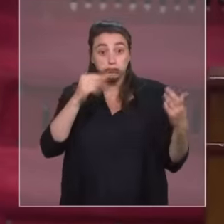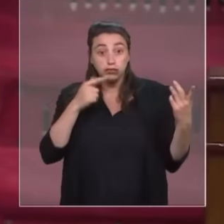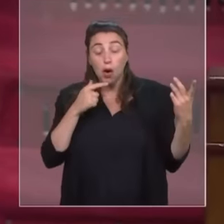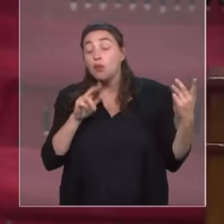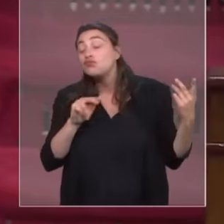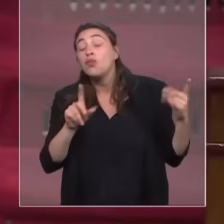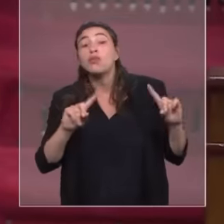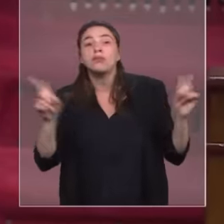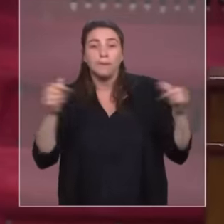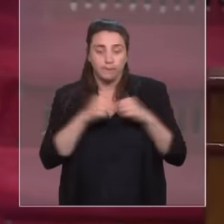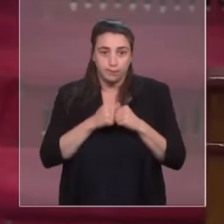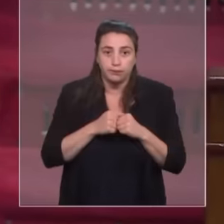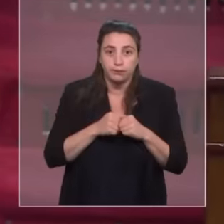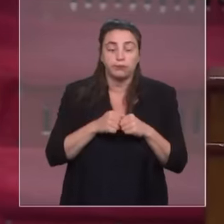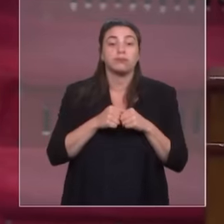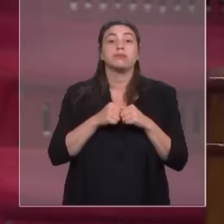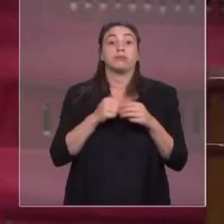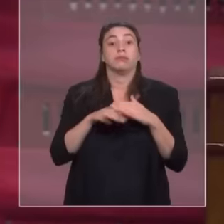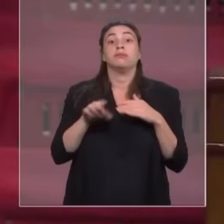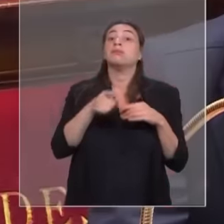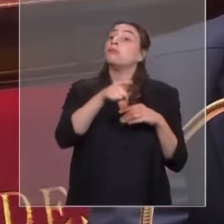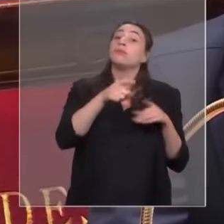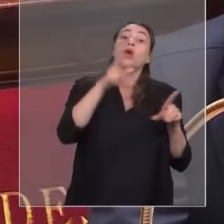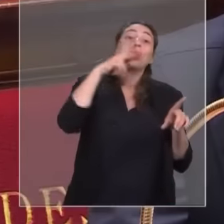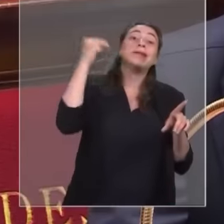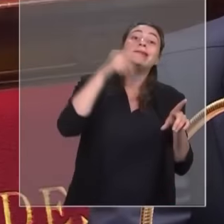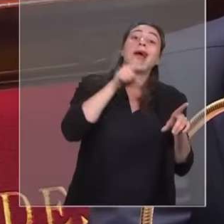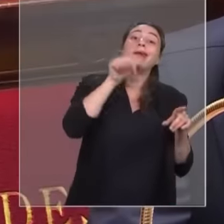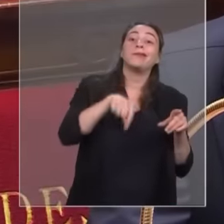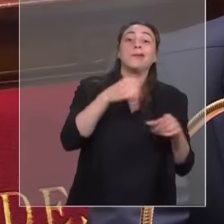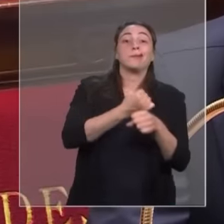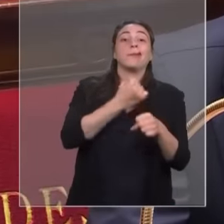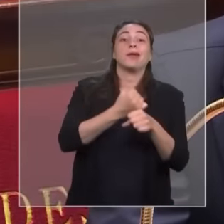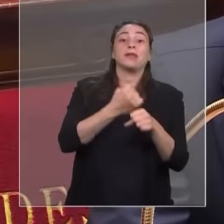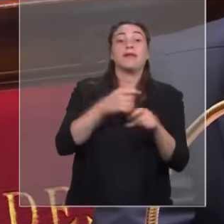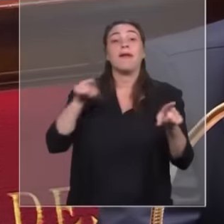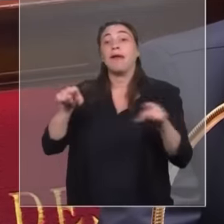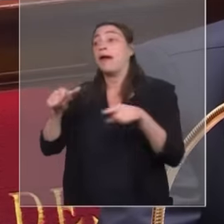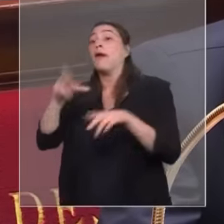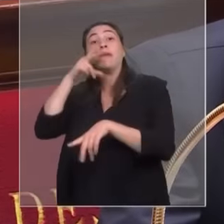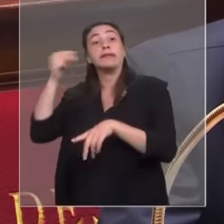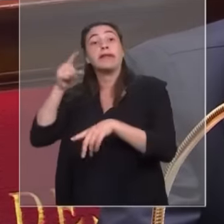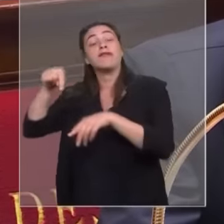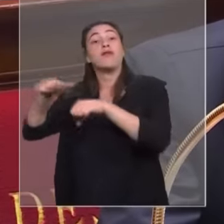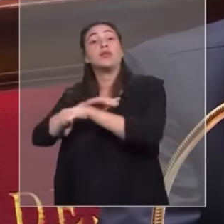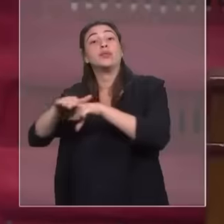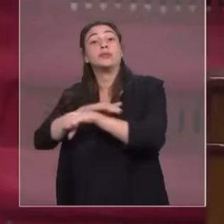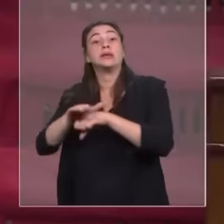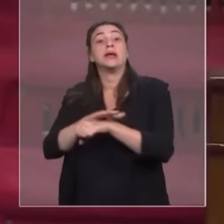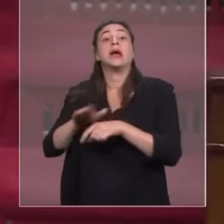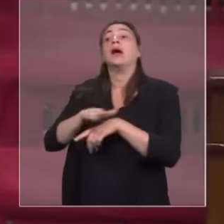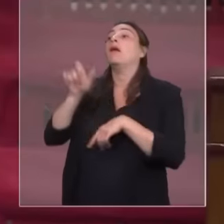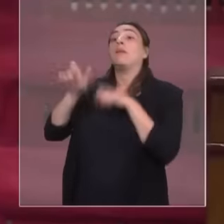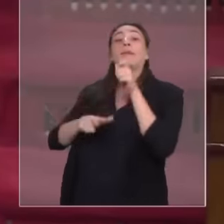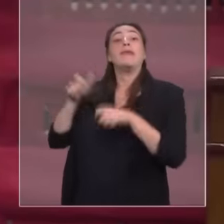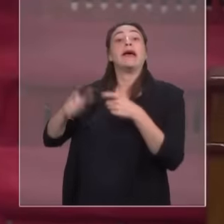avez demandé aux militaires de faire de l'humanitaire. Aux humanitaires, vous leur avez demandé de faire de la politique. Aux diplomates, vous leur avez demandé de n'être que la caisse de